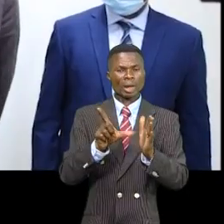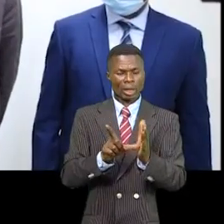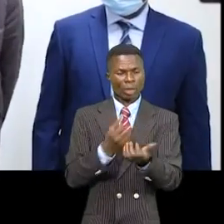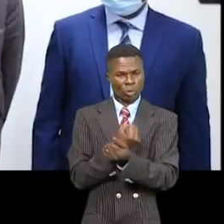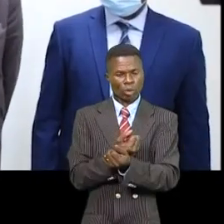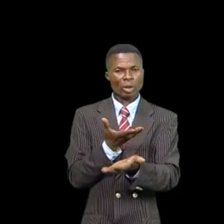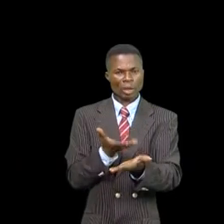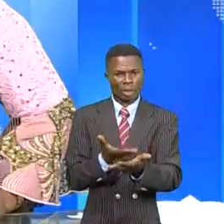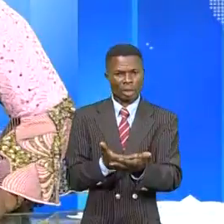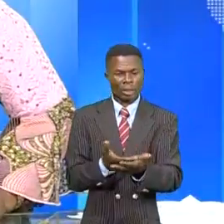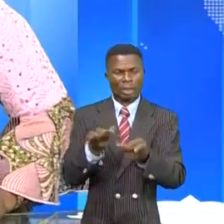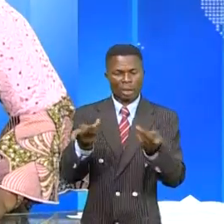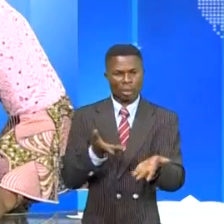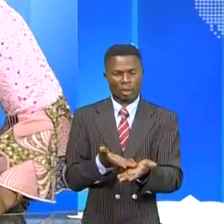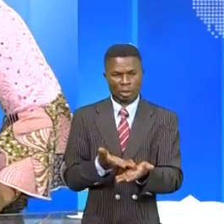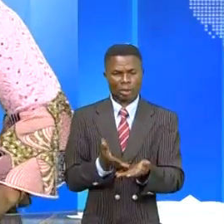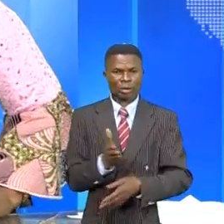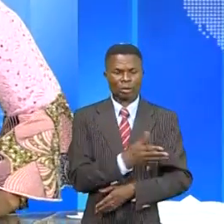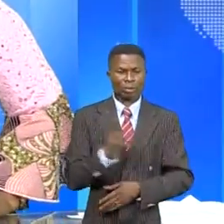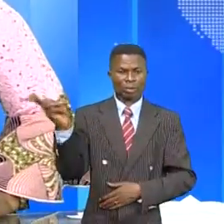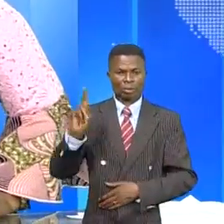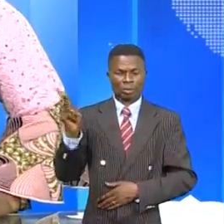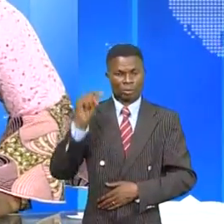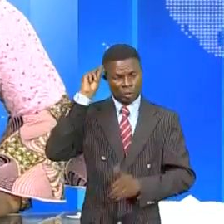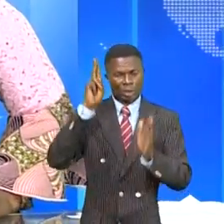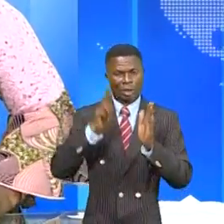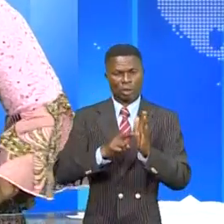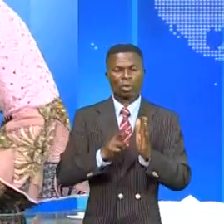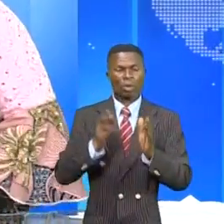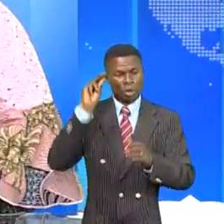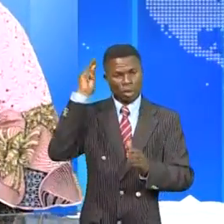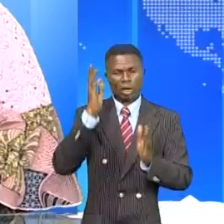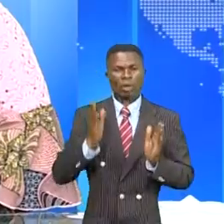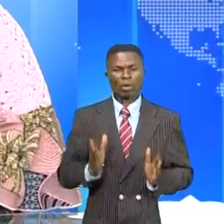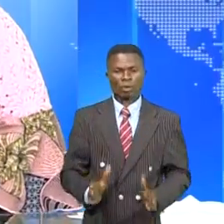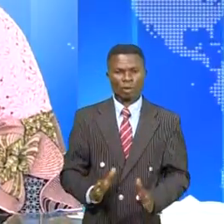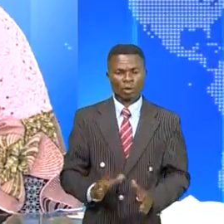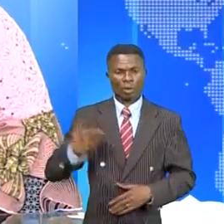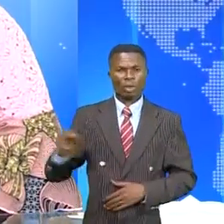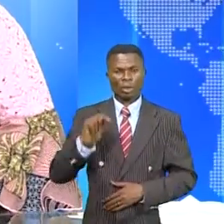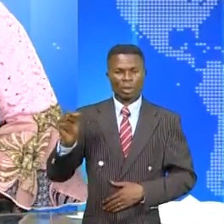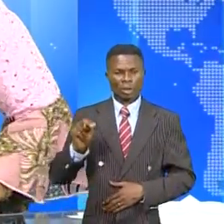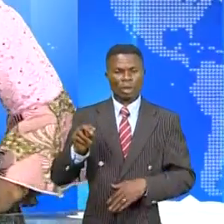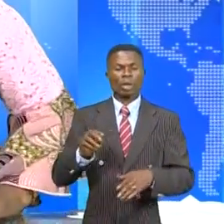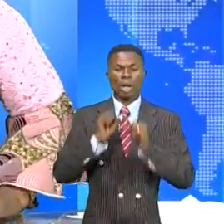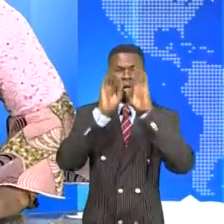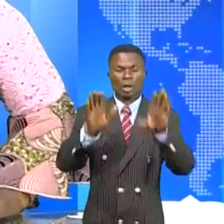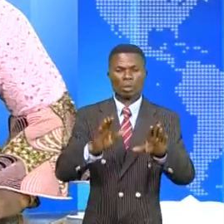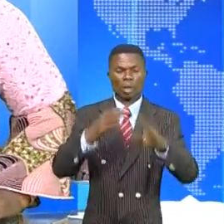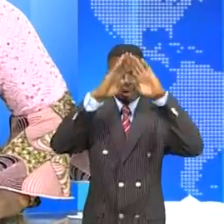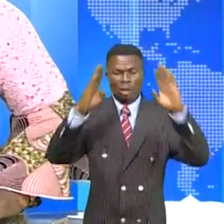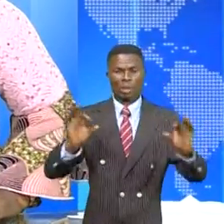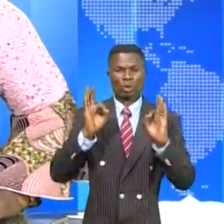applicables sur le terrain Au Kassai le gouverneur Jean Maoué Jamouté Bah vient d'inaugurer le nouveau bâtiment du